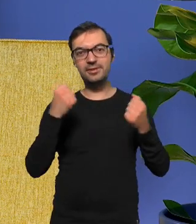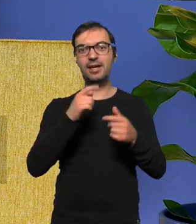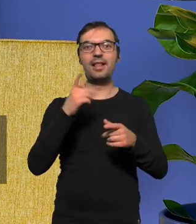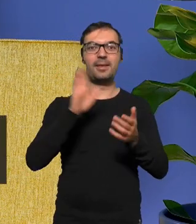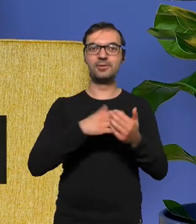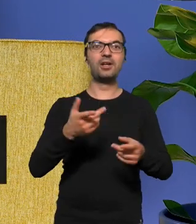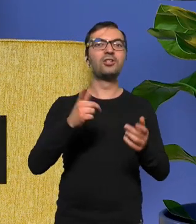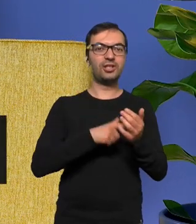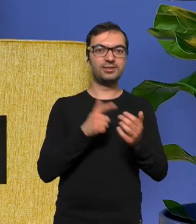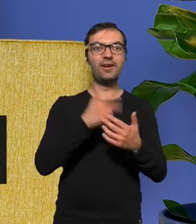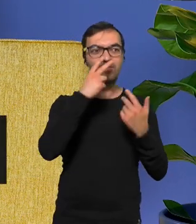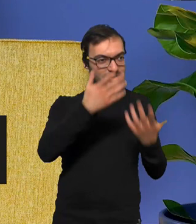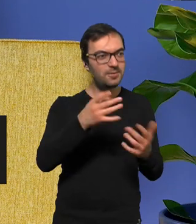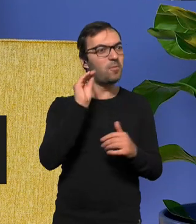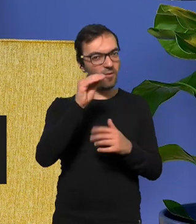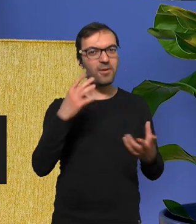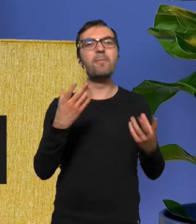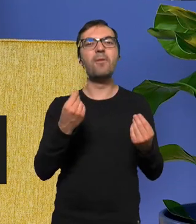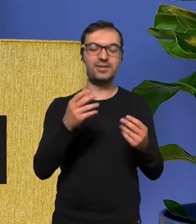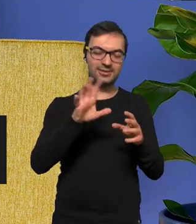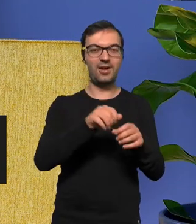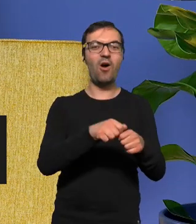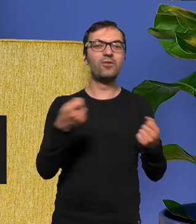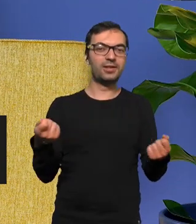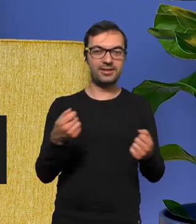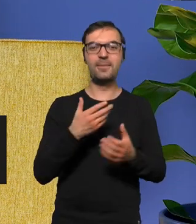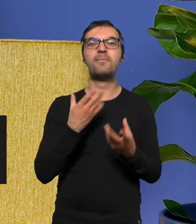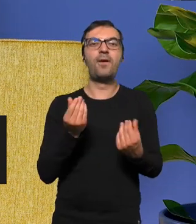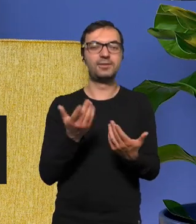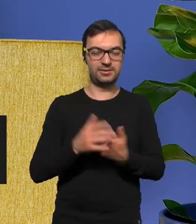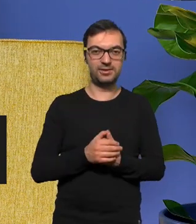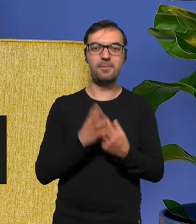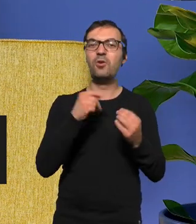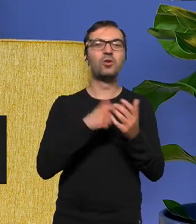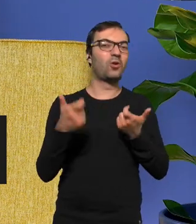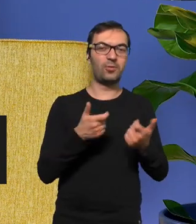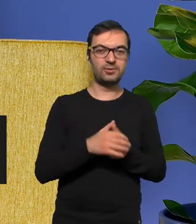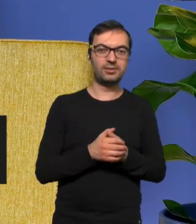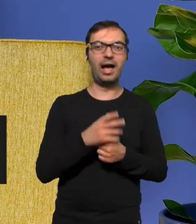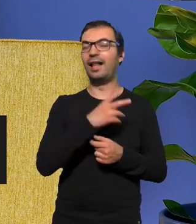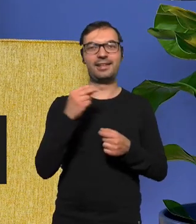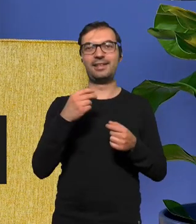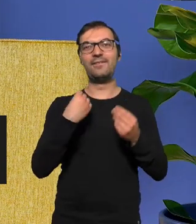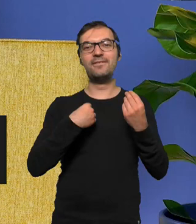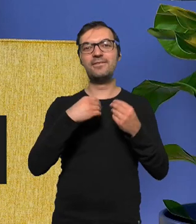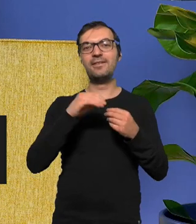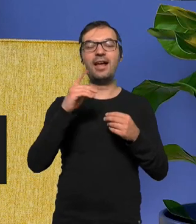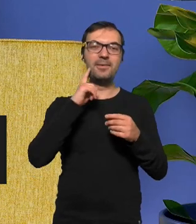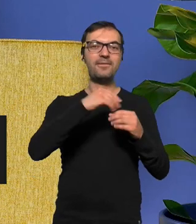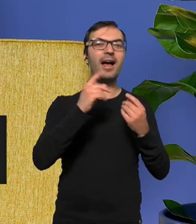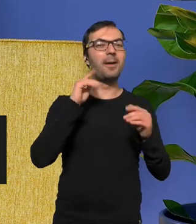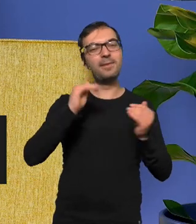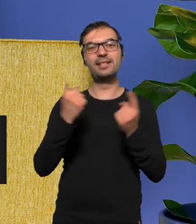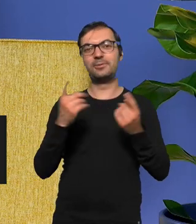mówiłem? po co żeś to otwierał? niżeli dobrze, że to tworzyłeś fajnie, dobrze, dobrze